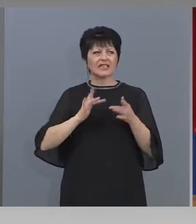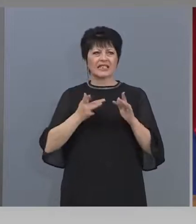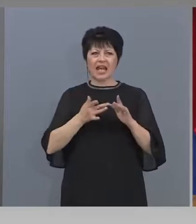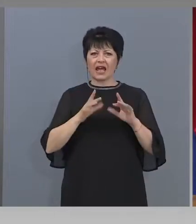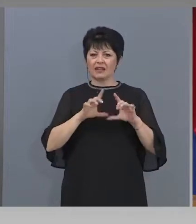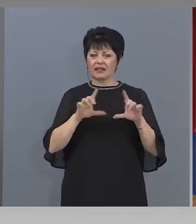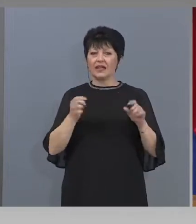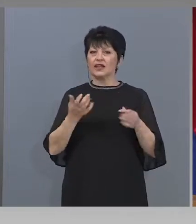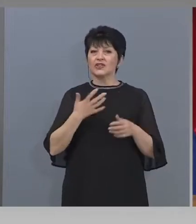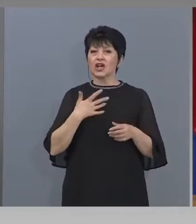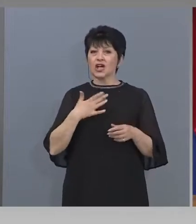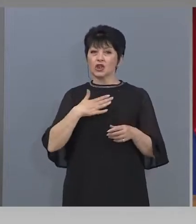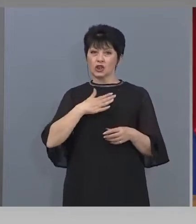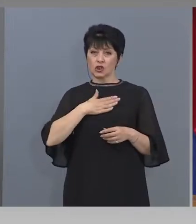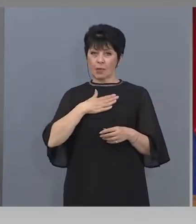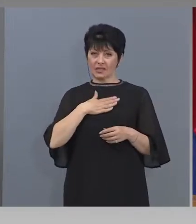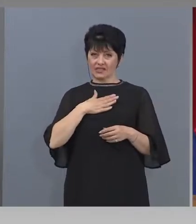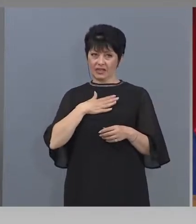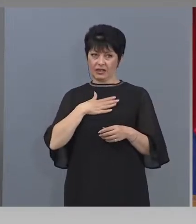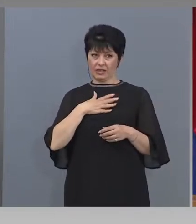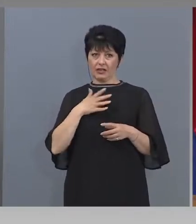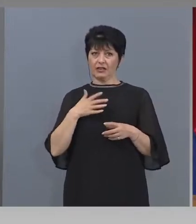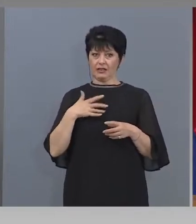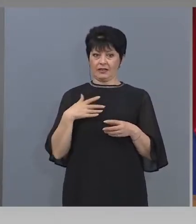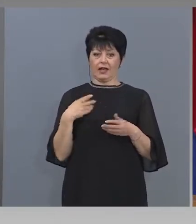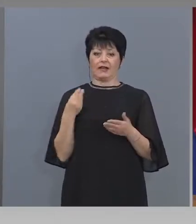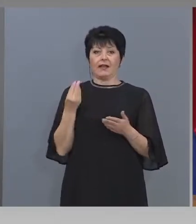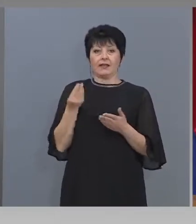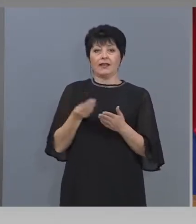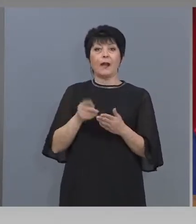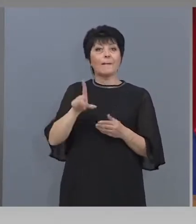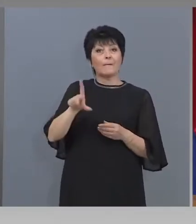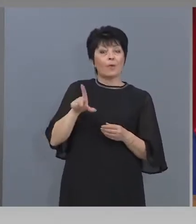че собственика се опитва да отдаде под наем